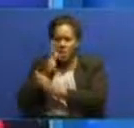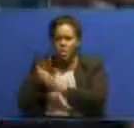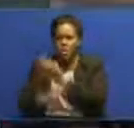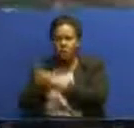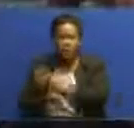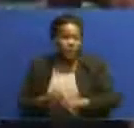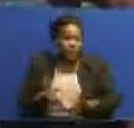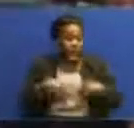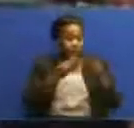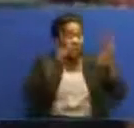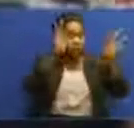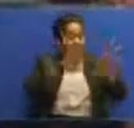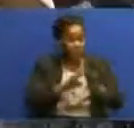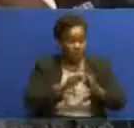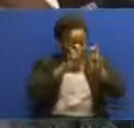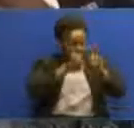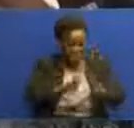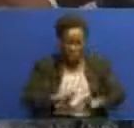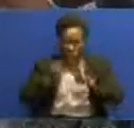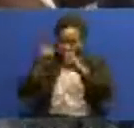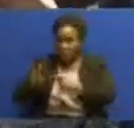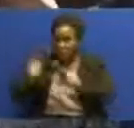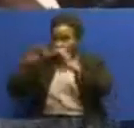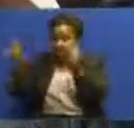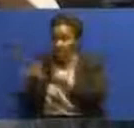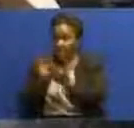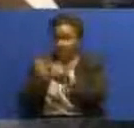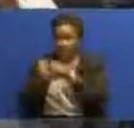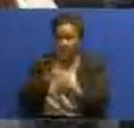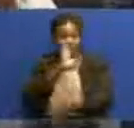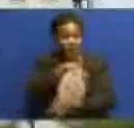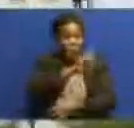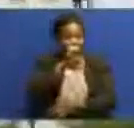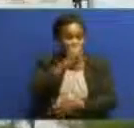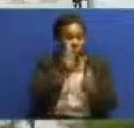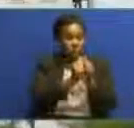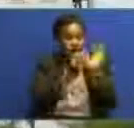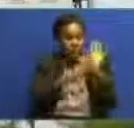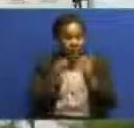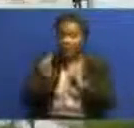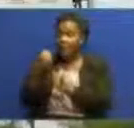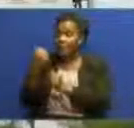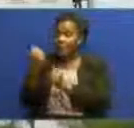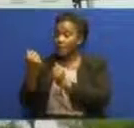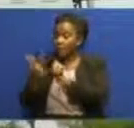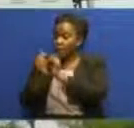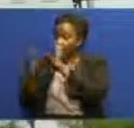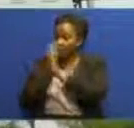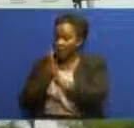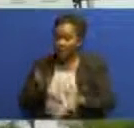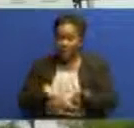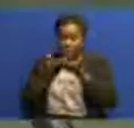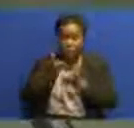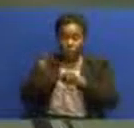uchunguzi wa ripoti ya ukaguzi wa vyama vya ushirika ya mwaka 2018-2019 sajijini Dar esalamu kaimu mkuluginzi mkuu atakukuru